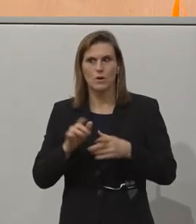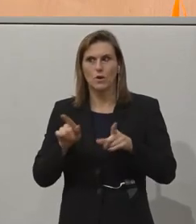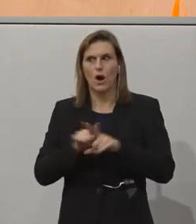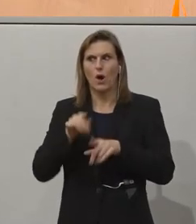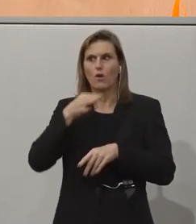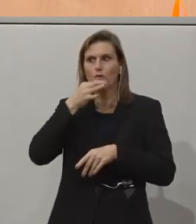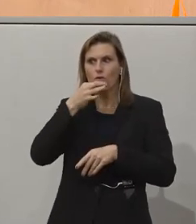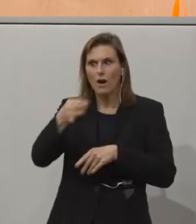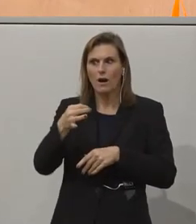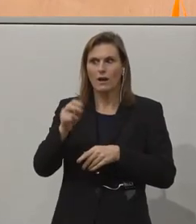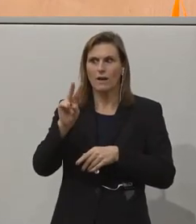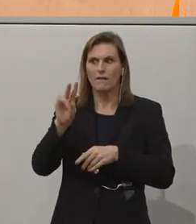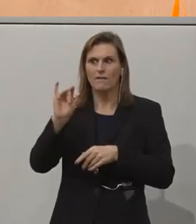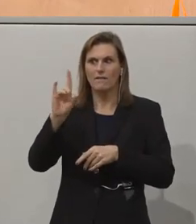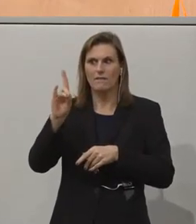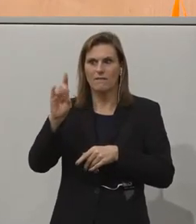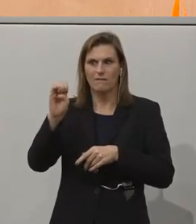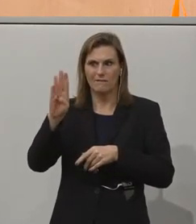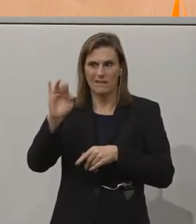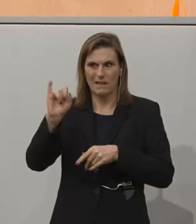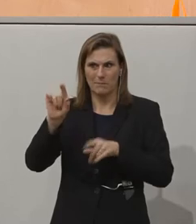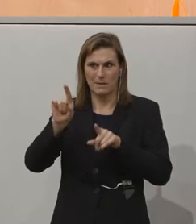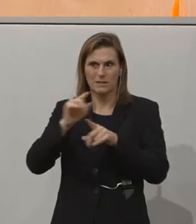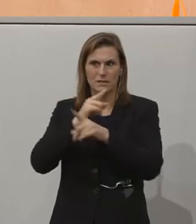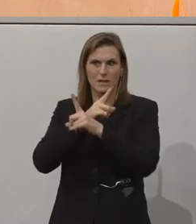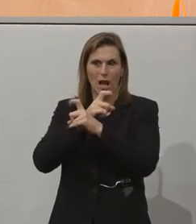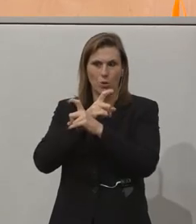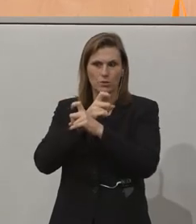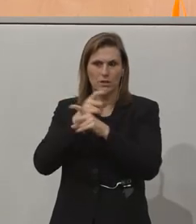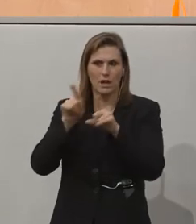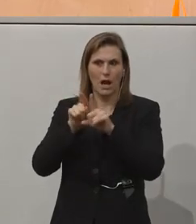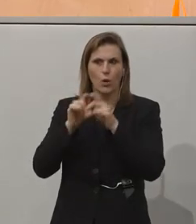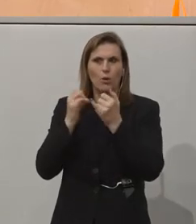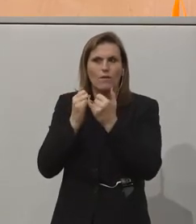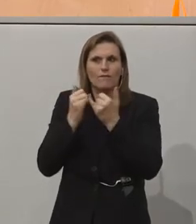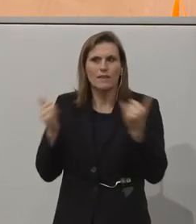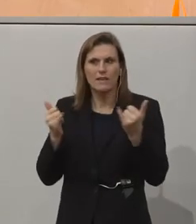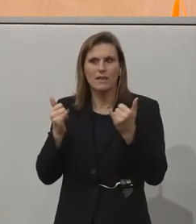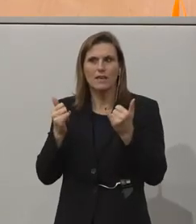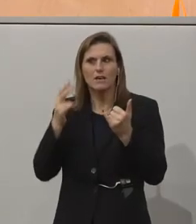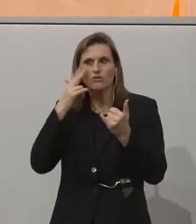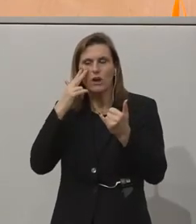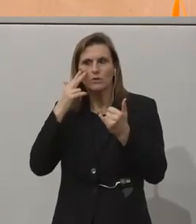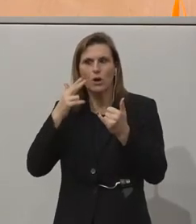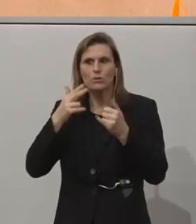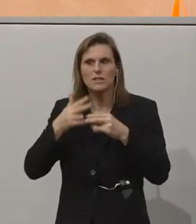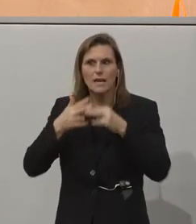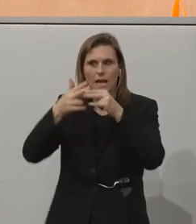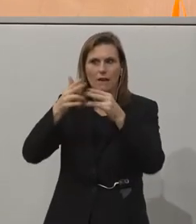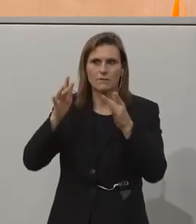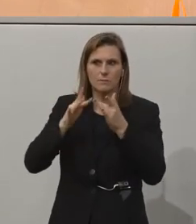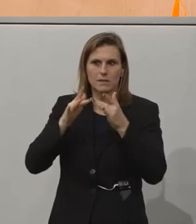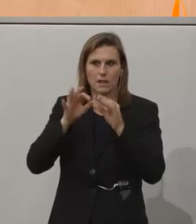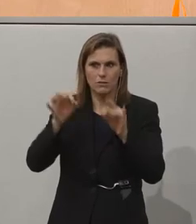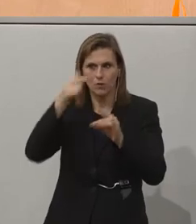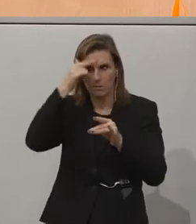Unternehmen, das sich auch sehr stark in der technologischen Entwicklung von Hilfsmitteln für Menschen mit Behinderungen einsetzt und auch da